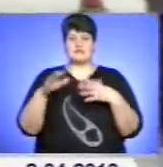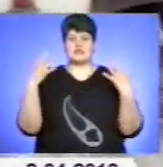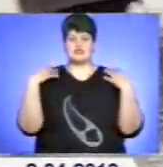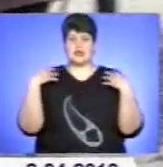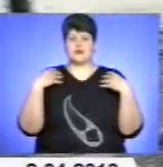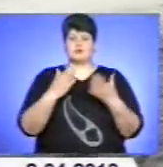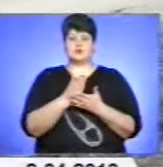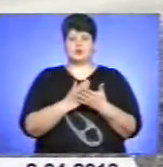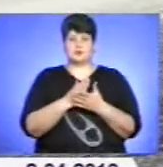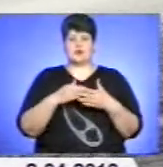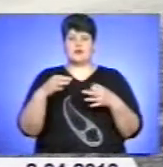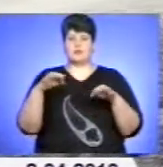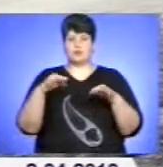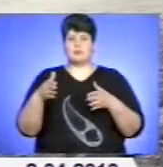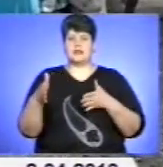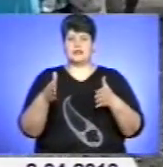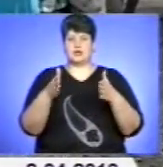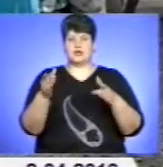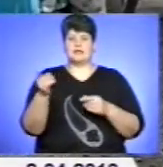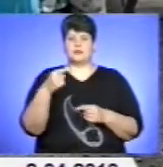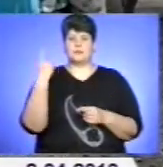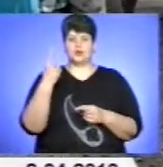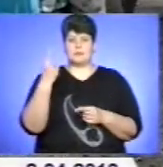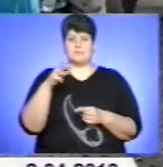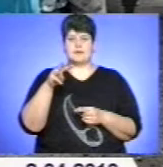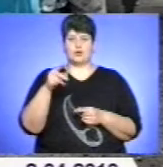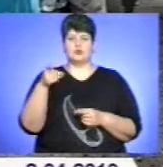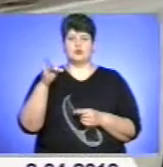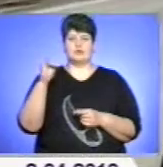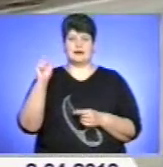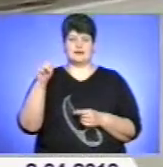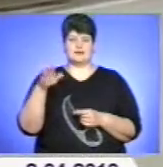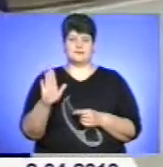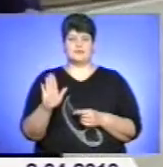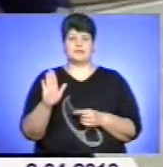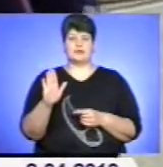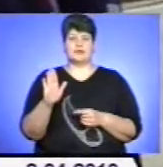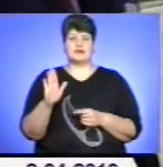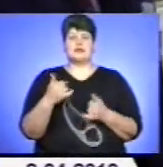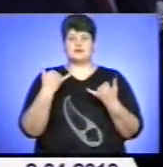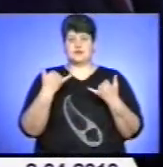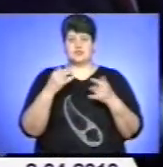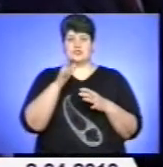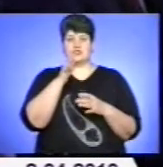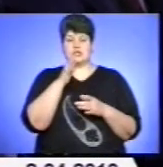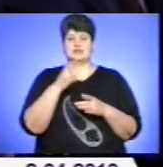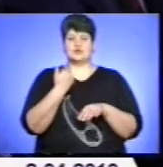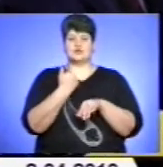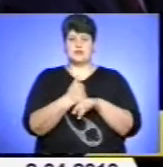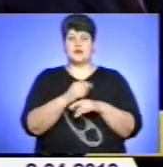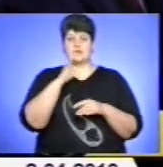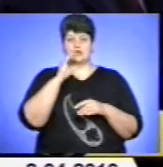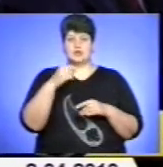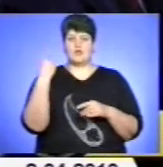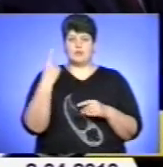служби автомобільних доріг Тернопільської області Миколою Гнатєвим. В даний час на основних маршрутах області працює